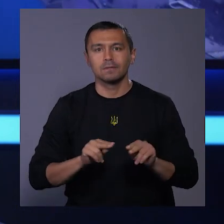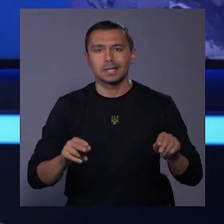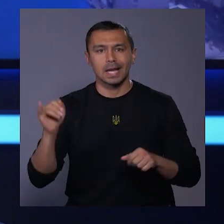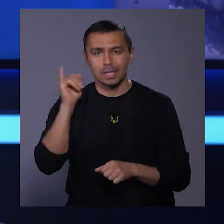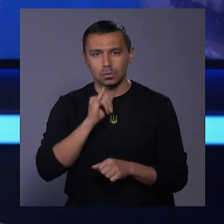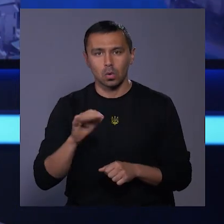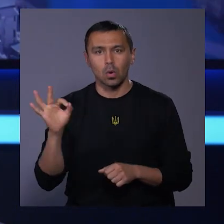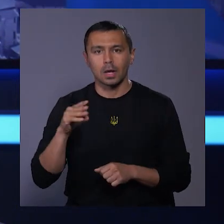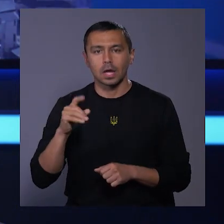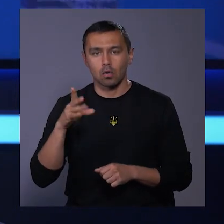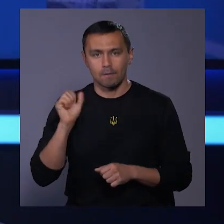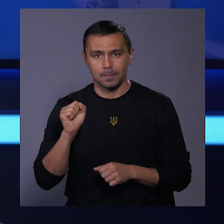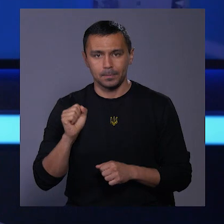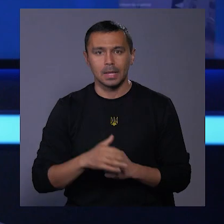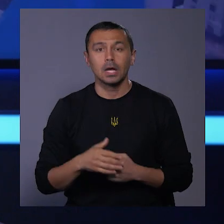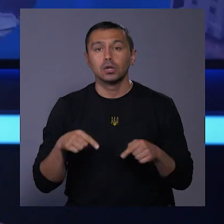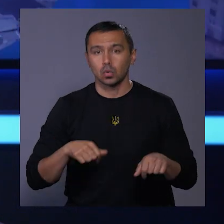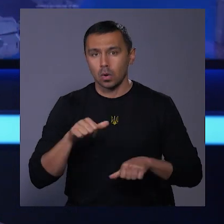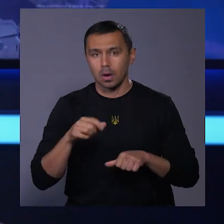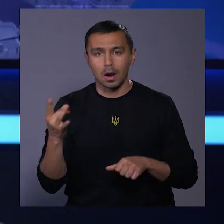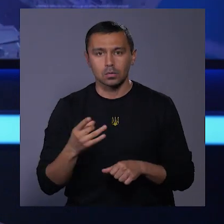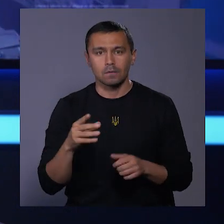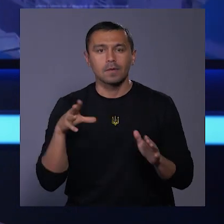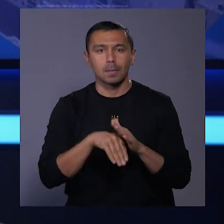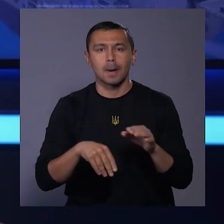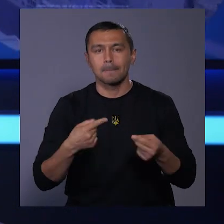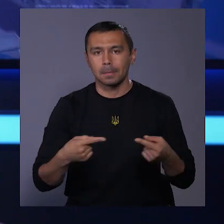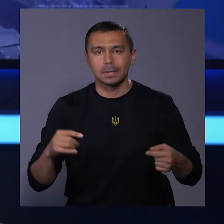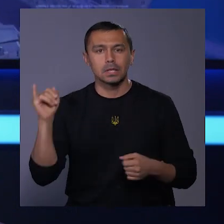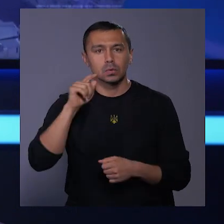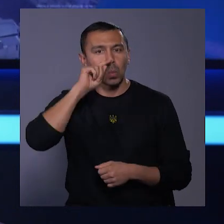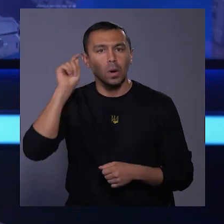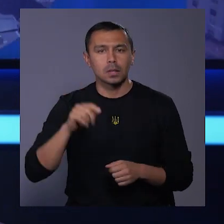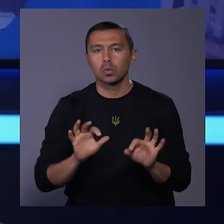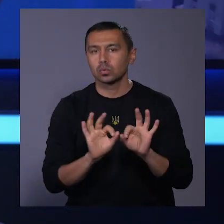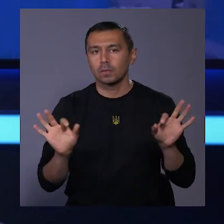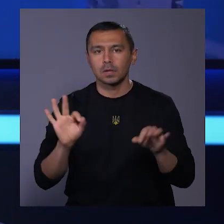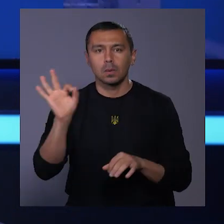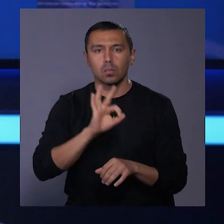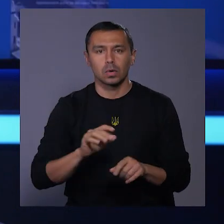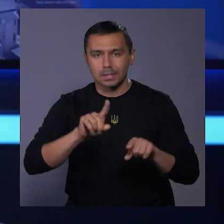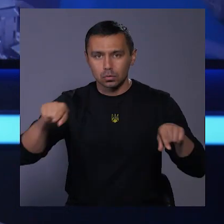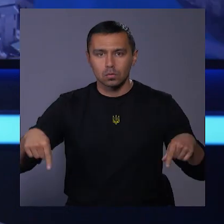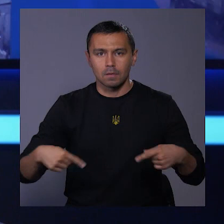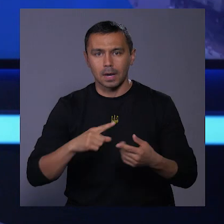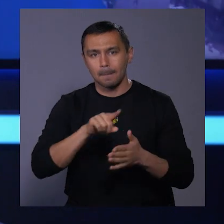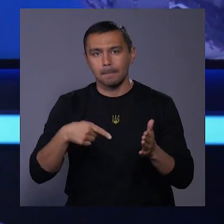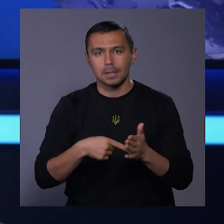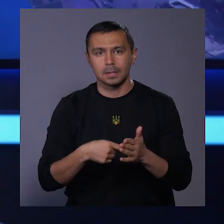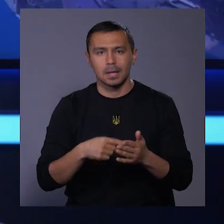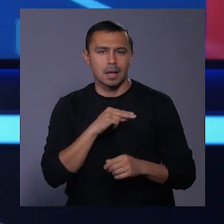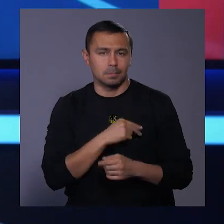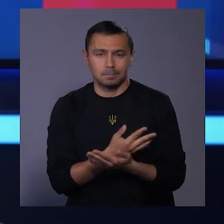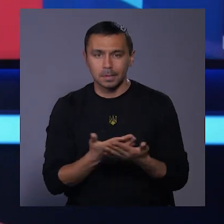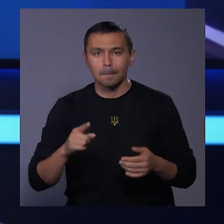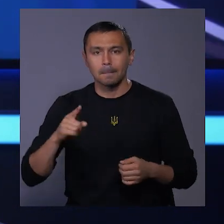історії Ольга Тархова. Цього разу в рамках предмету «Історія України» розповідала про заснування міста, ремесла і